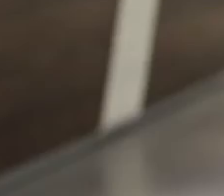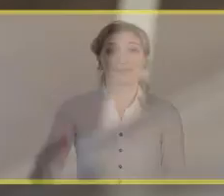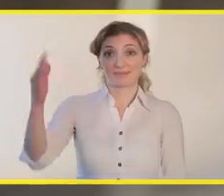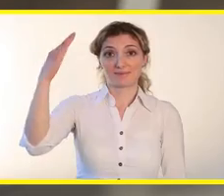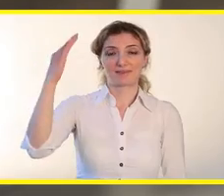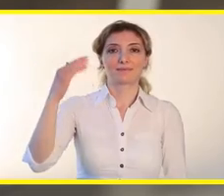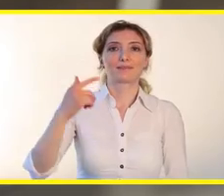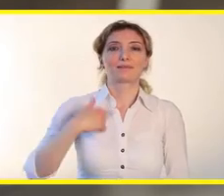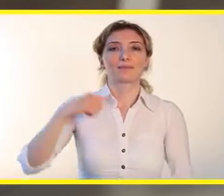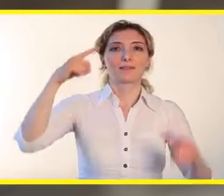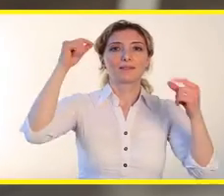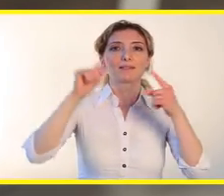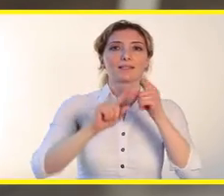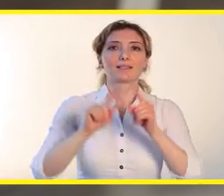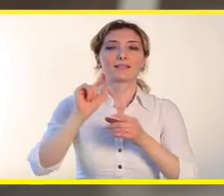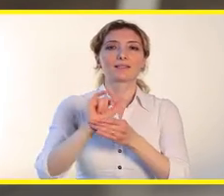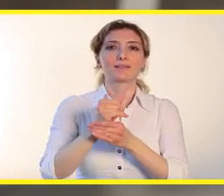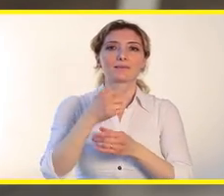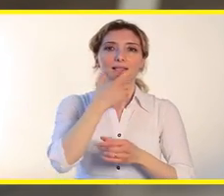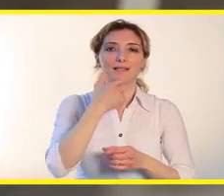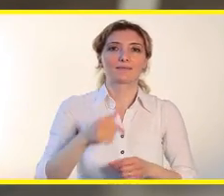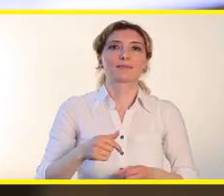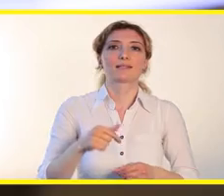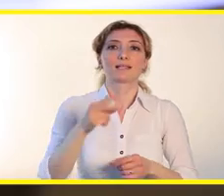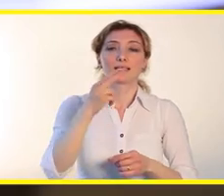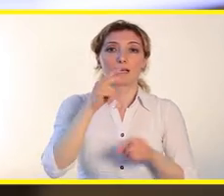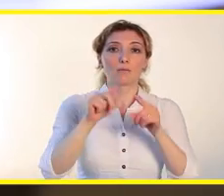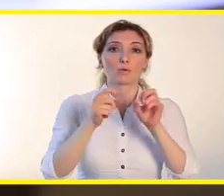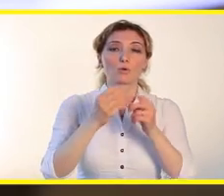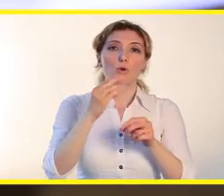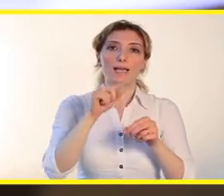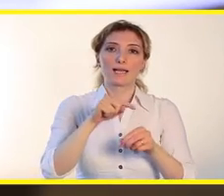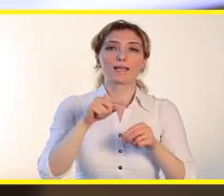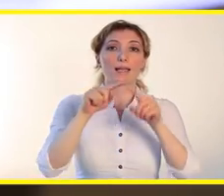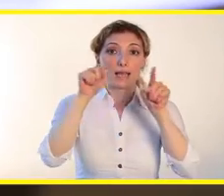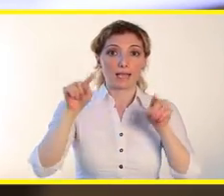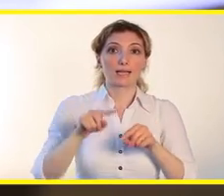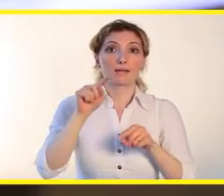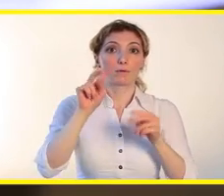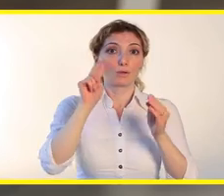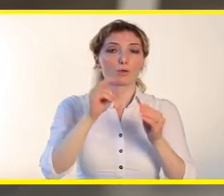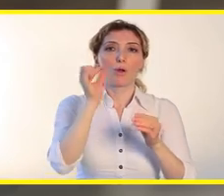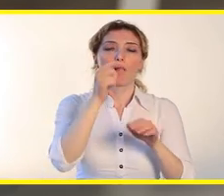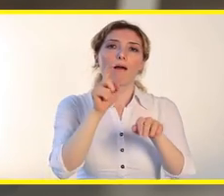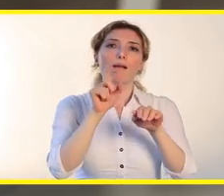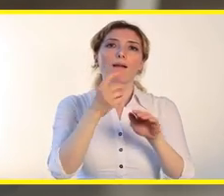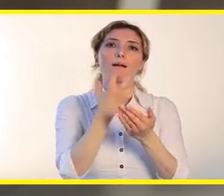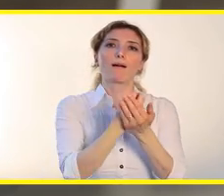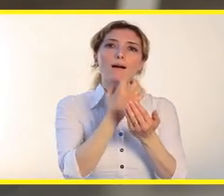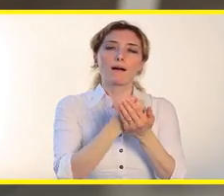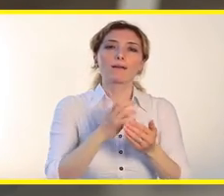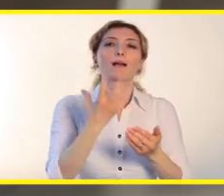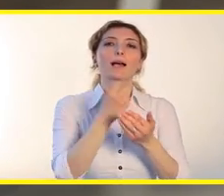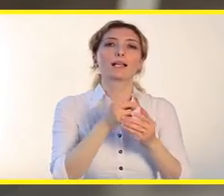Merhaba, ben TürkSerk Teknoloji Danışmanınız Gamze. Samsung Note 4 ile ekrandaki bir görüntüyü kolayca kaydedebilir